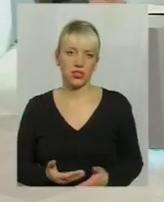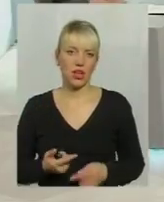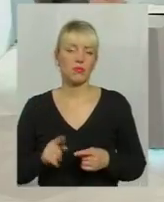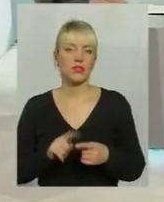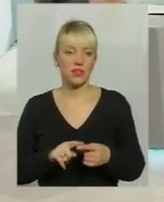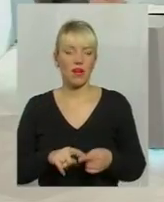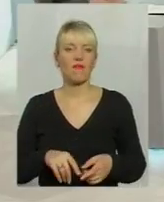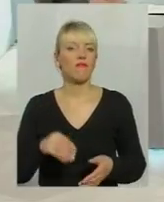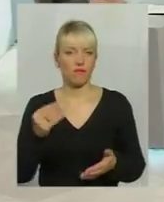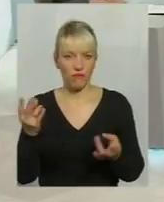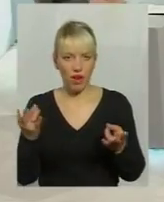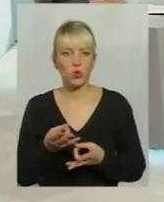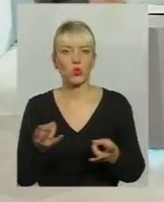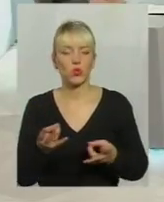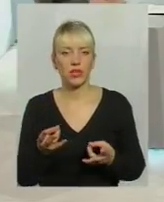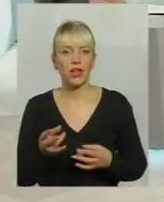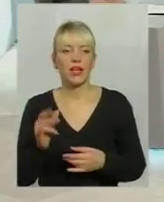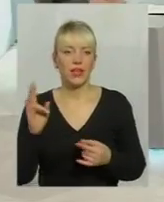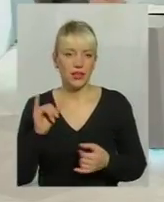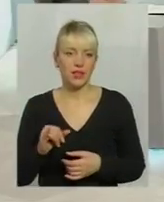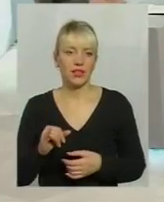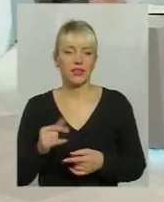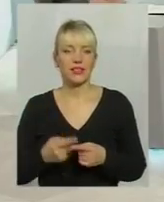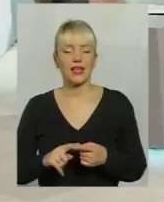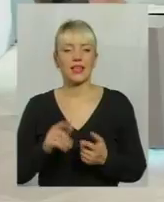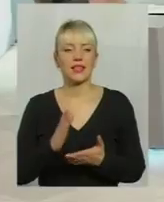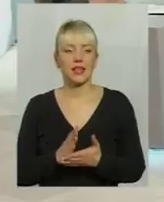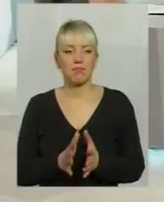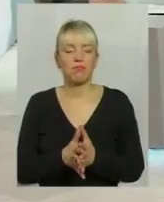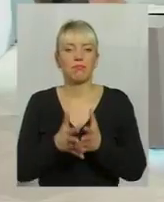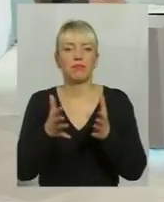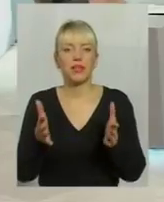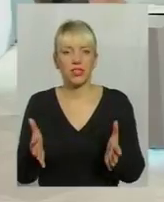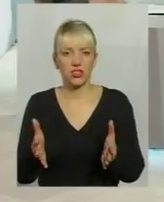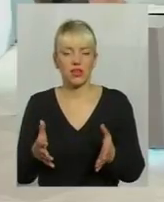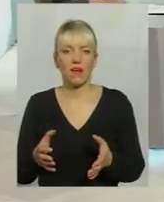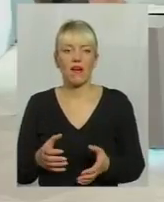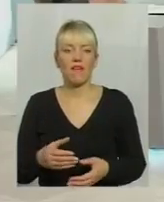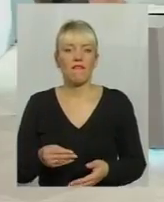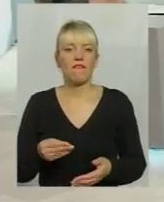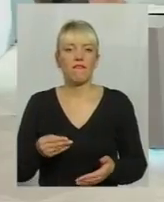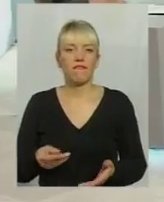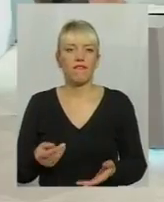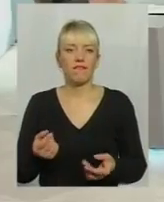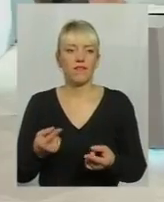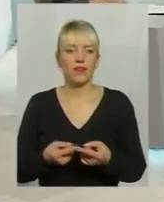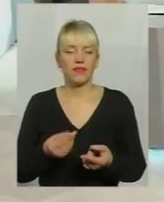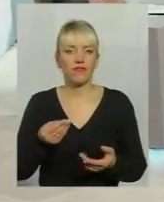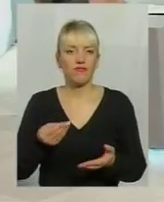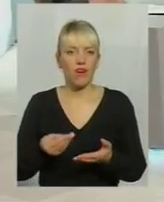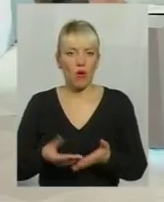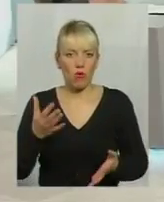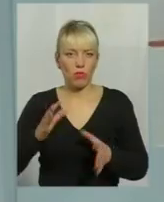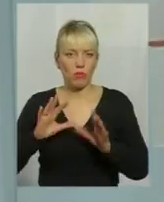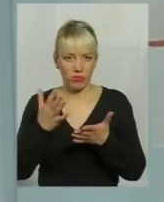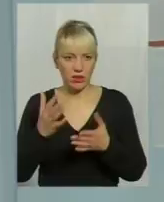і можливо іноді це є таким більш вагомим, скажімо так, моментом.